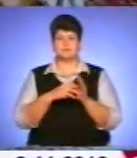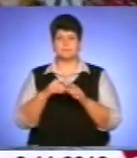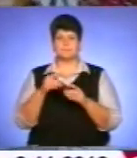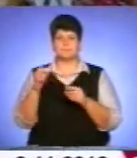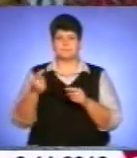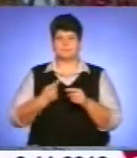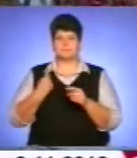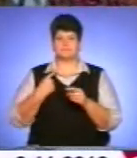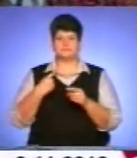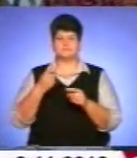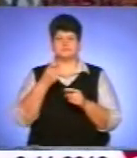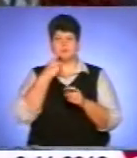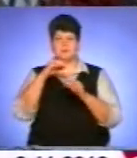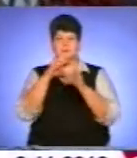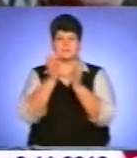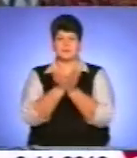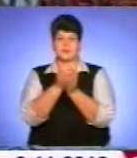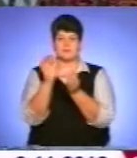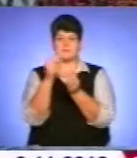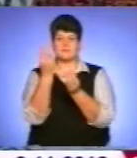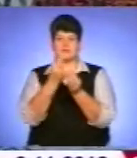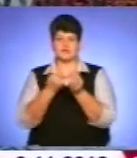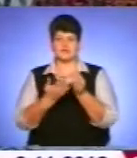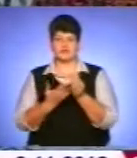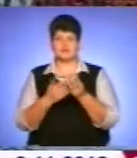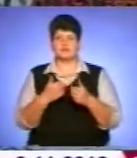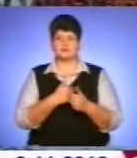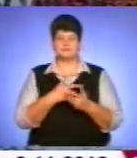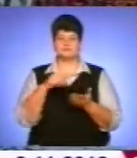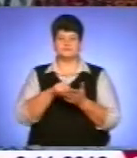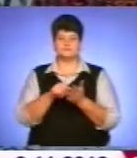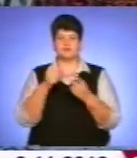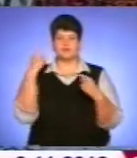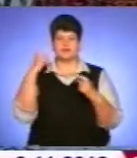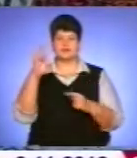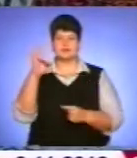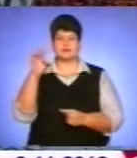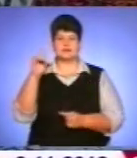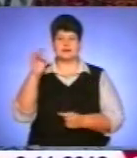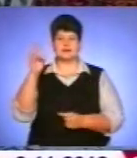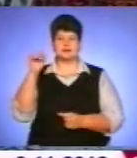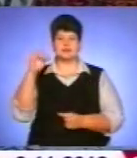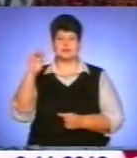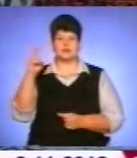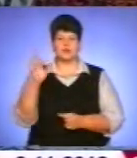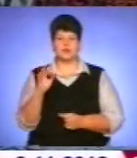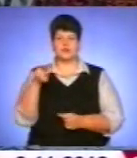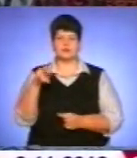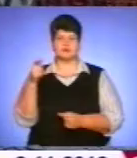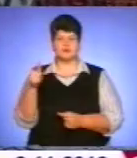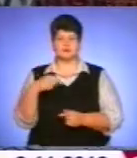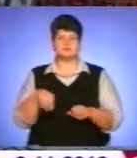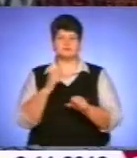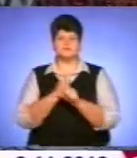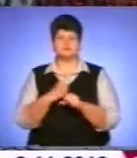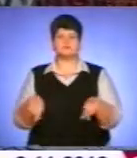приємно представити народну творчість нашої народної майстрині Немчинко Лесі Григорівни. Також вона працює в такій